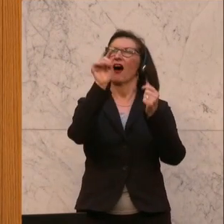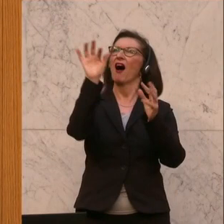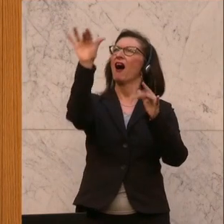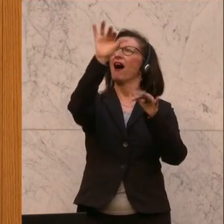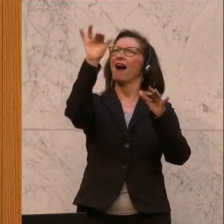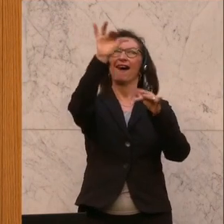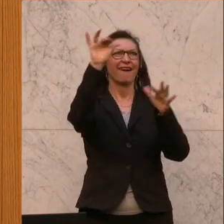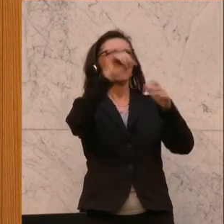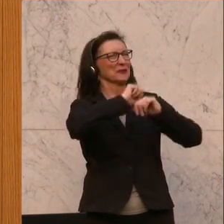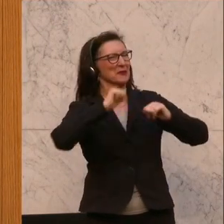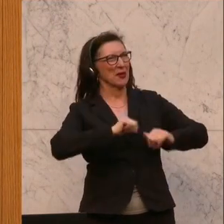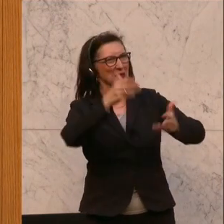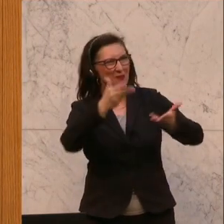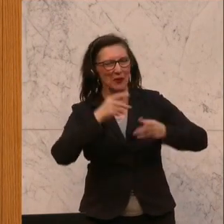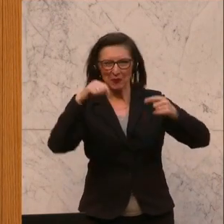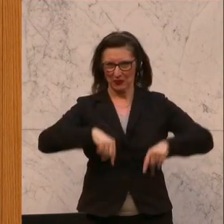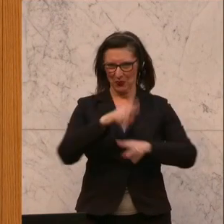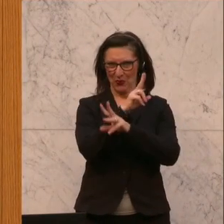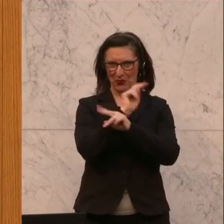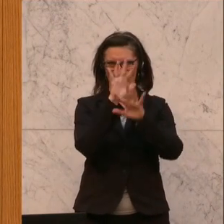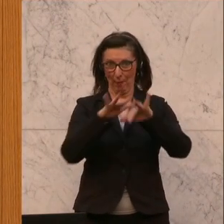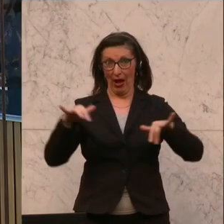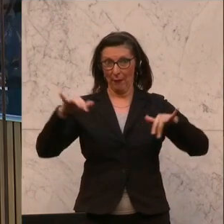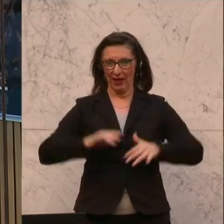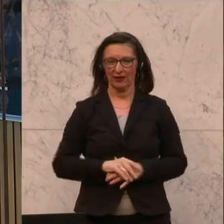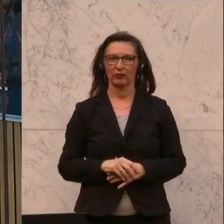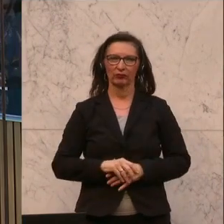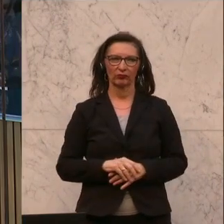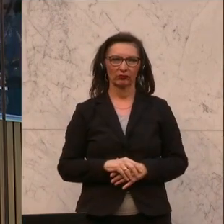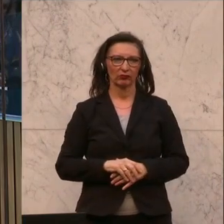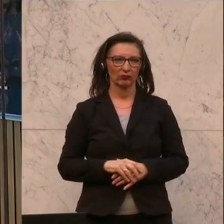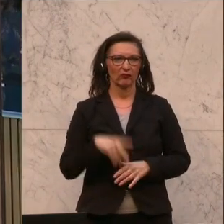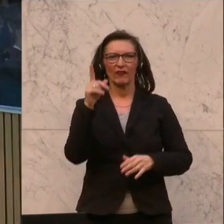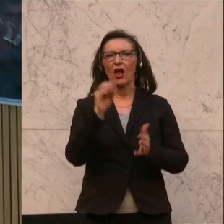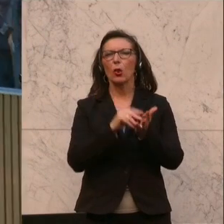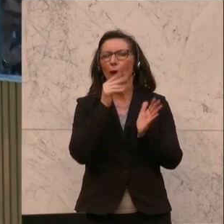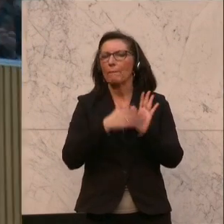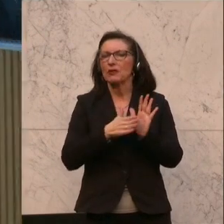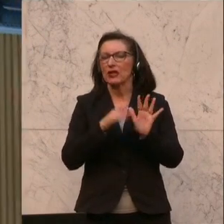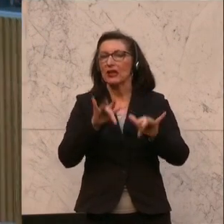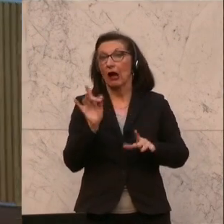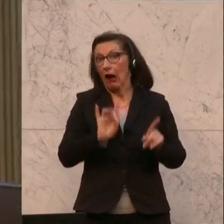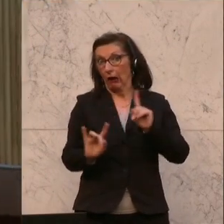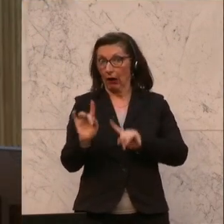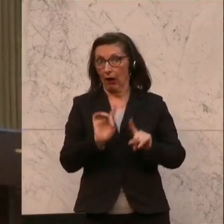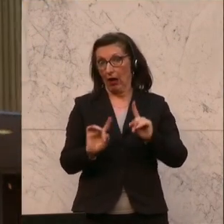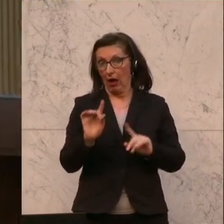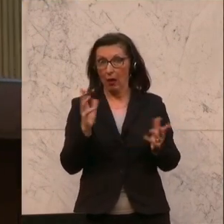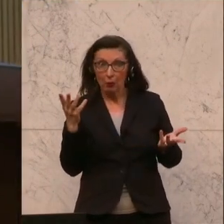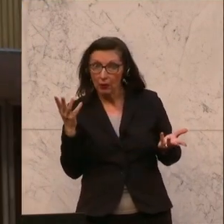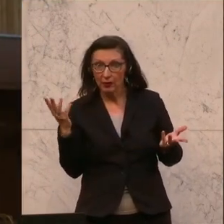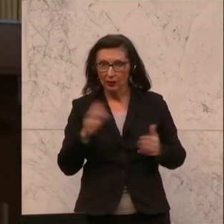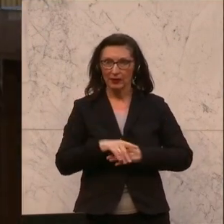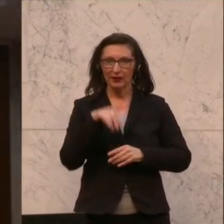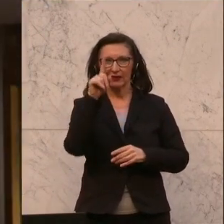Herzlich willkommen im österreichischen Parlament. Es ist noch nicht bestätigt, aber angeblich habt ihr einige Spezialitäten von